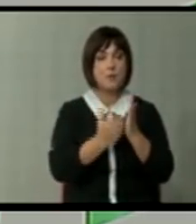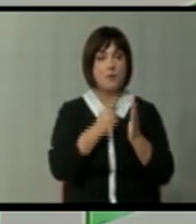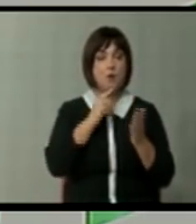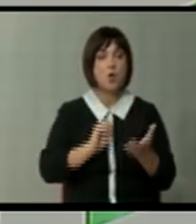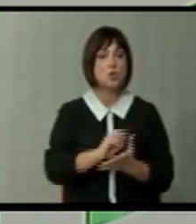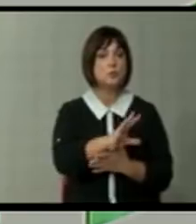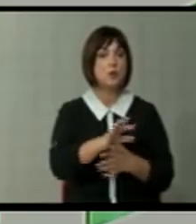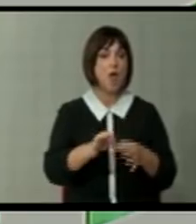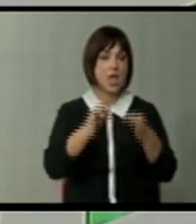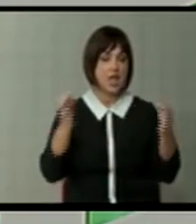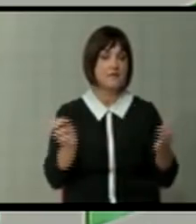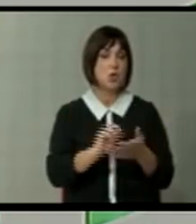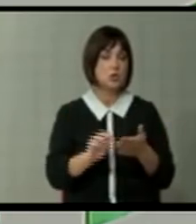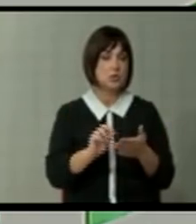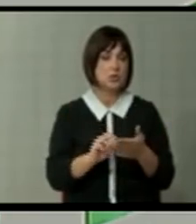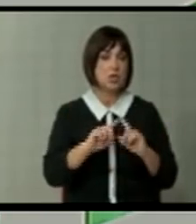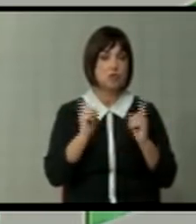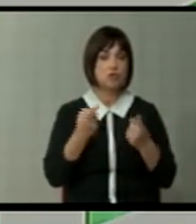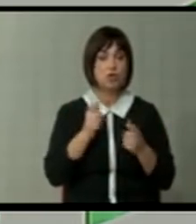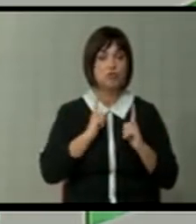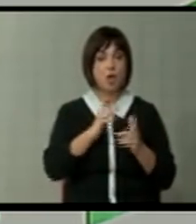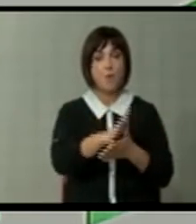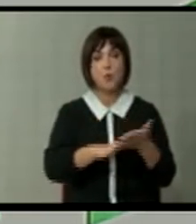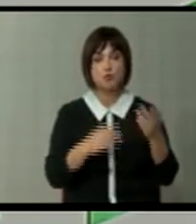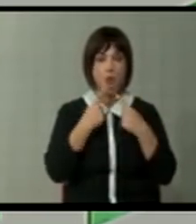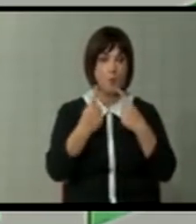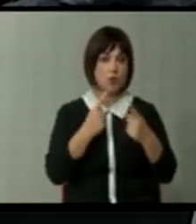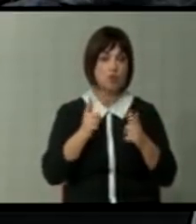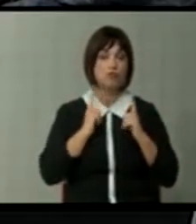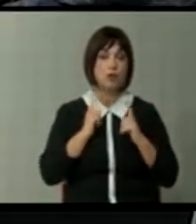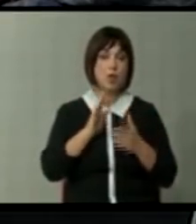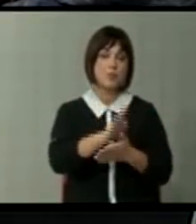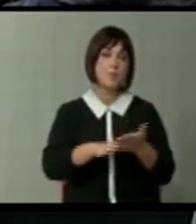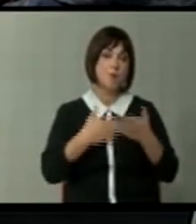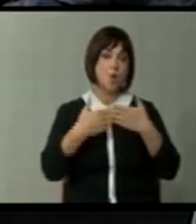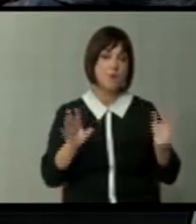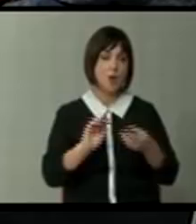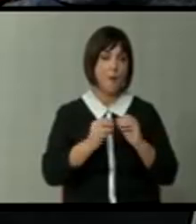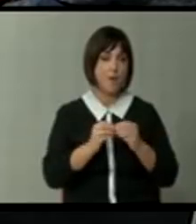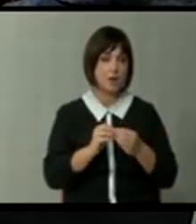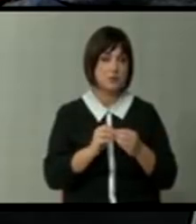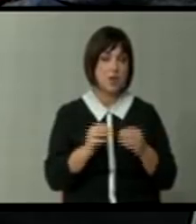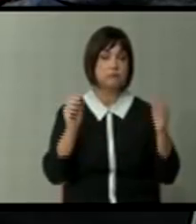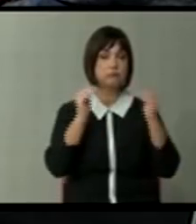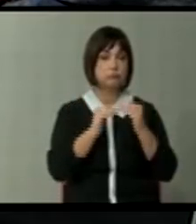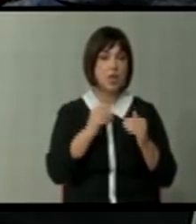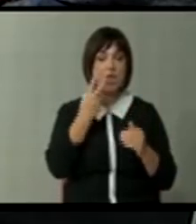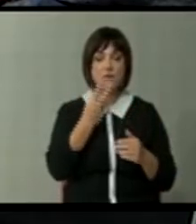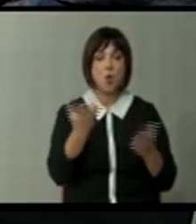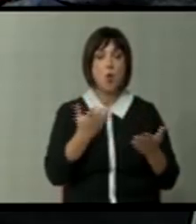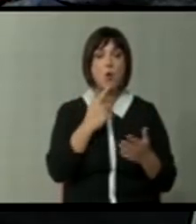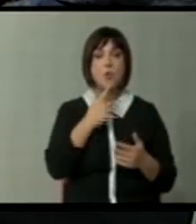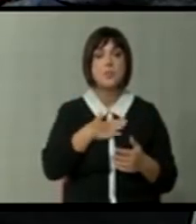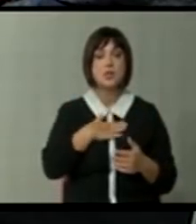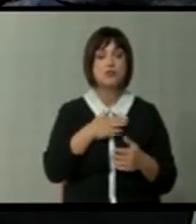што ги спроведуваат во јавниот сектор. Чекайте да почнат преговорите. Чекайте да почне отворениот пазар. Компетитивност ќе видиме тогаш